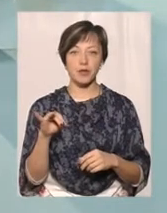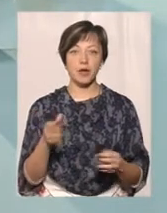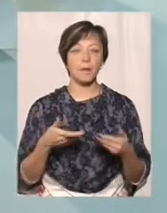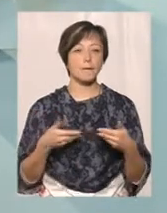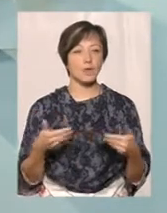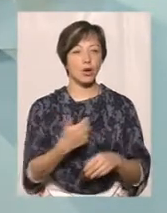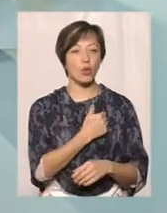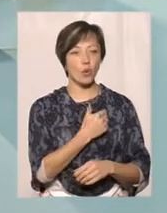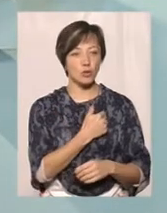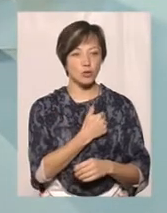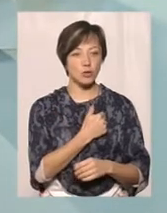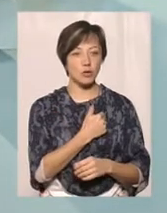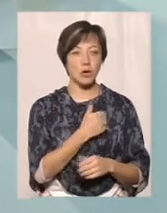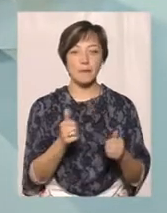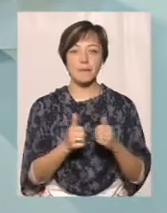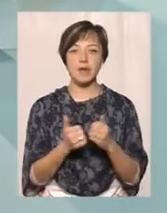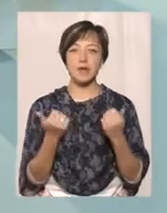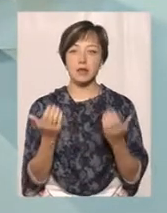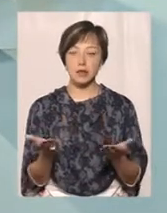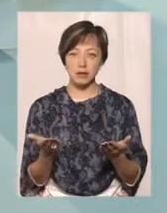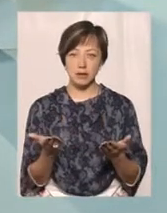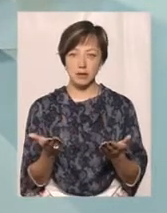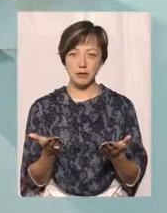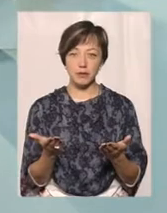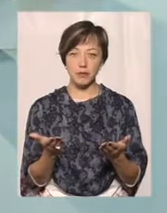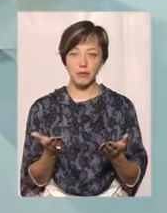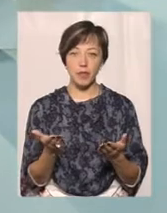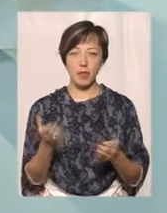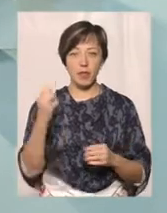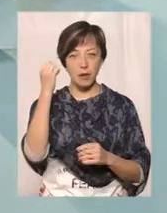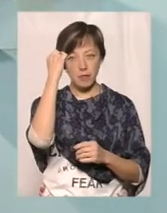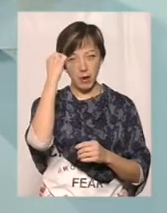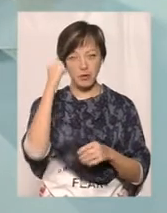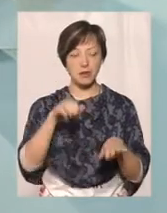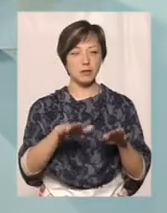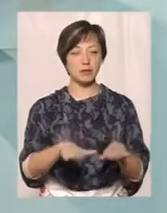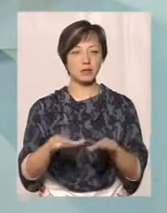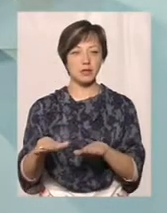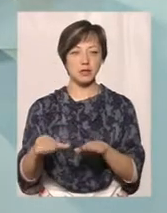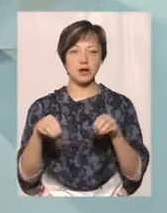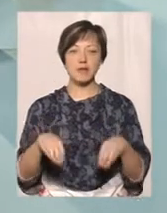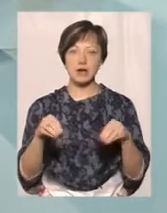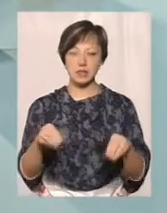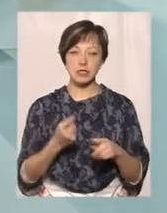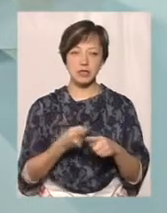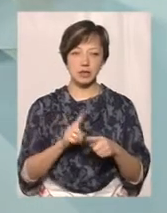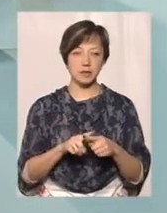Ми хочемо біля їхніх пам'ятних місць їх висадити.